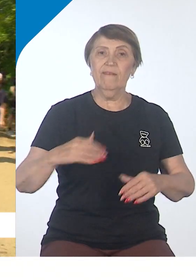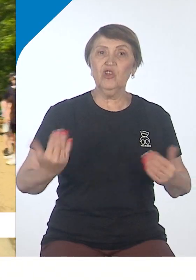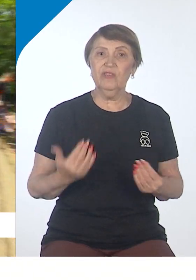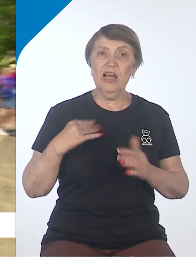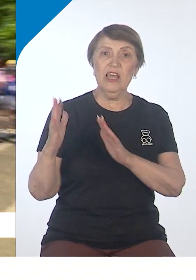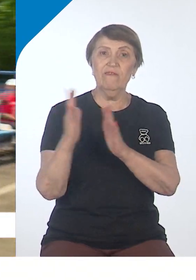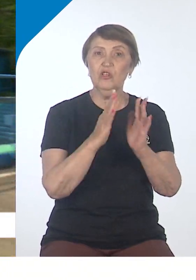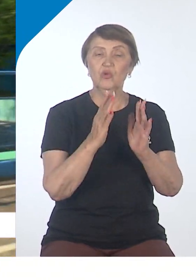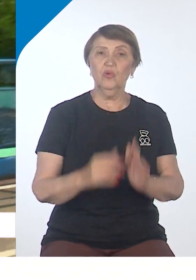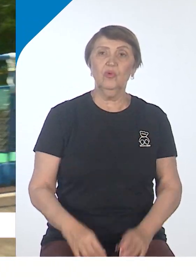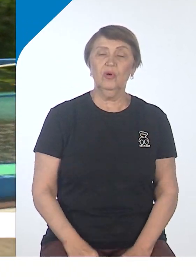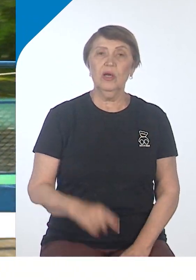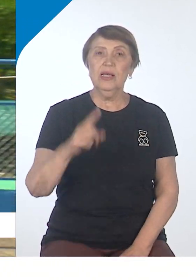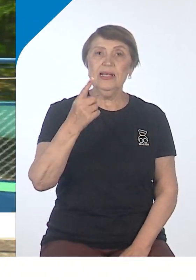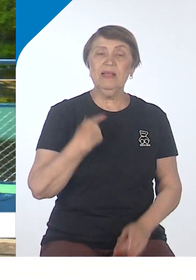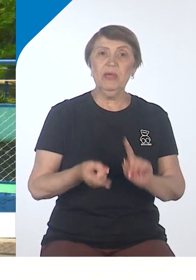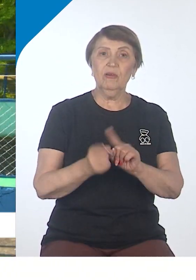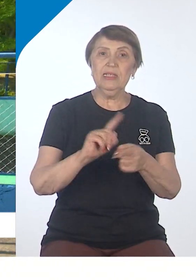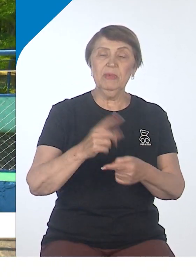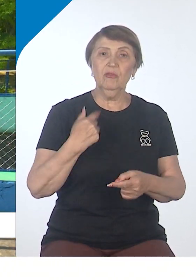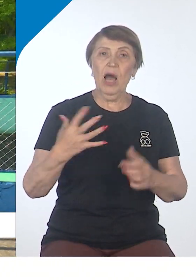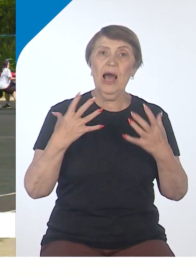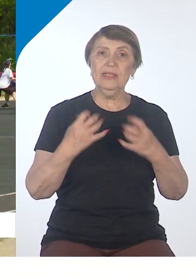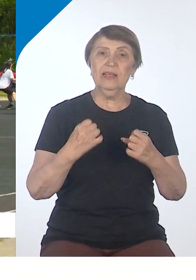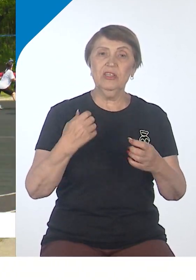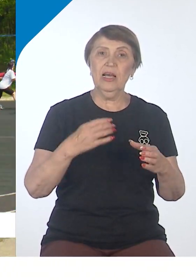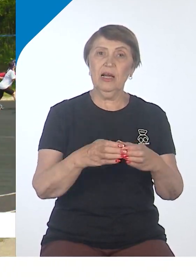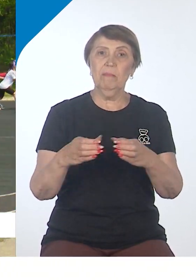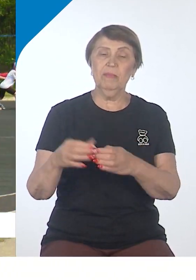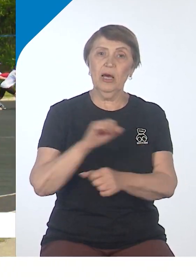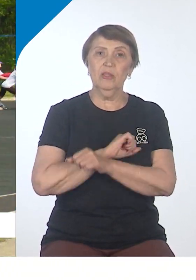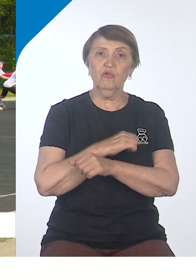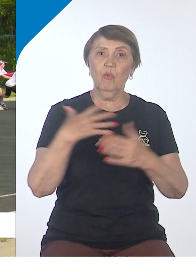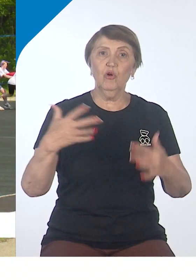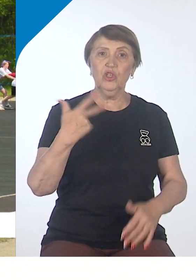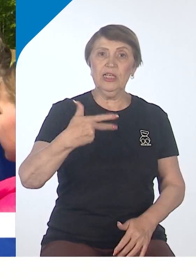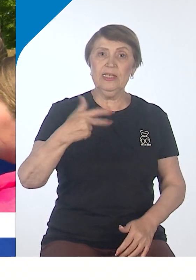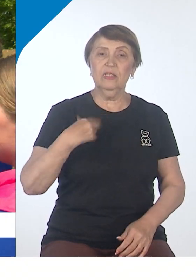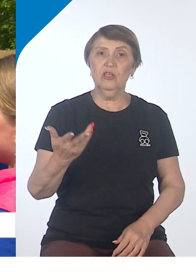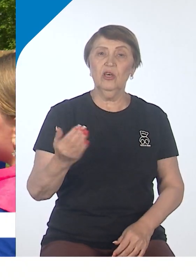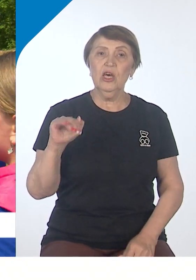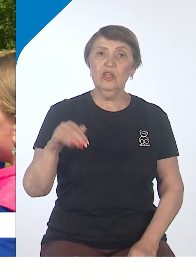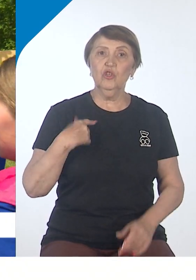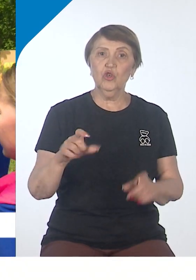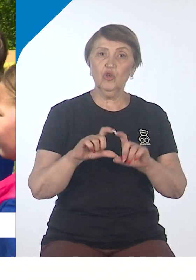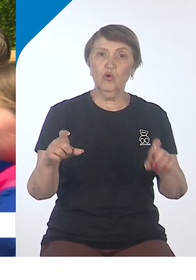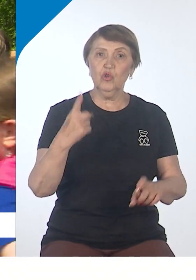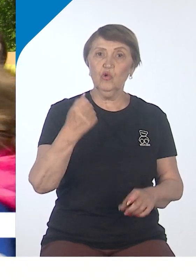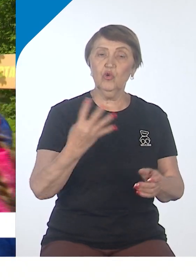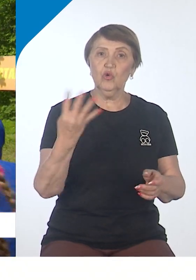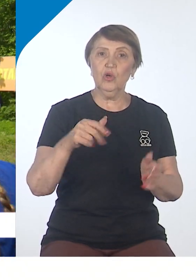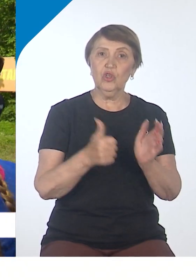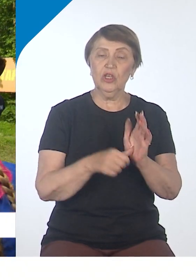Всего за первую летнюю смену оздоровительной компании в Хабаровском крае отдохнули больше 30 тысяч школьников. 146